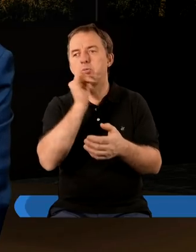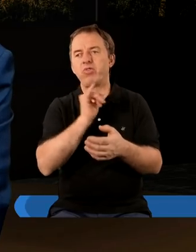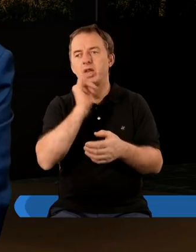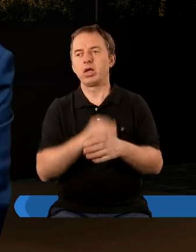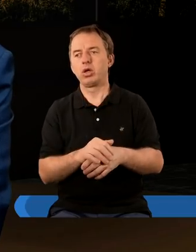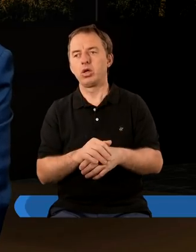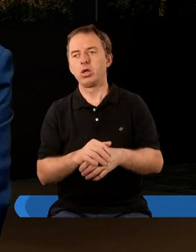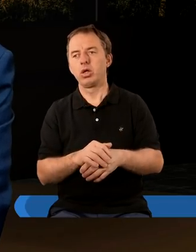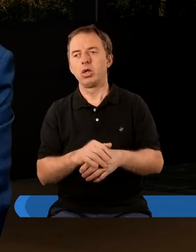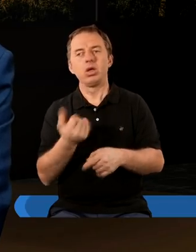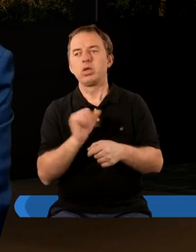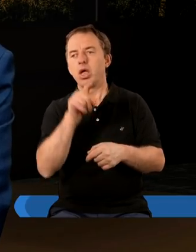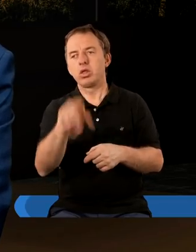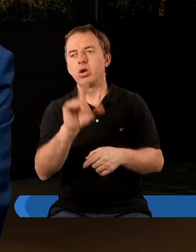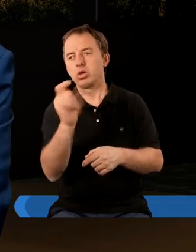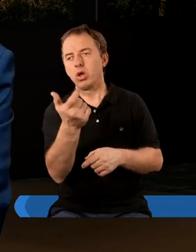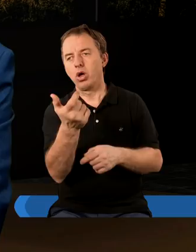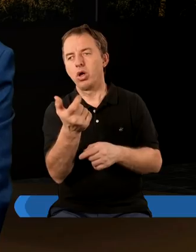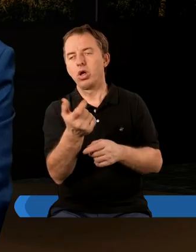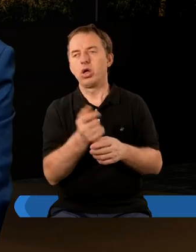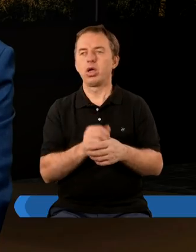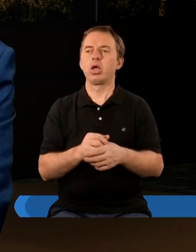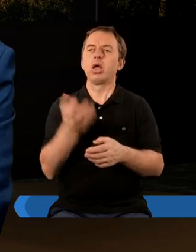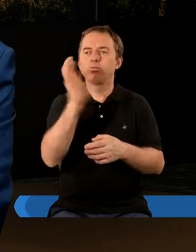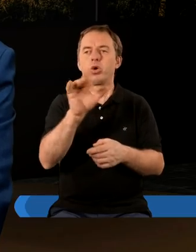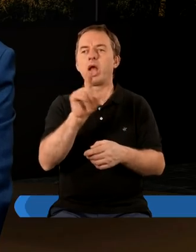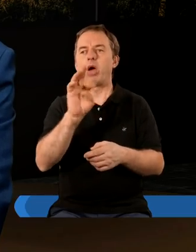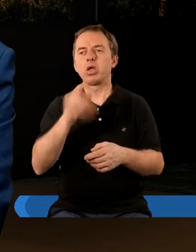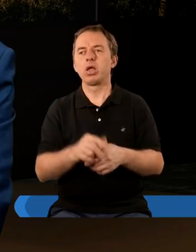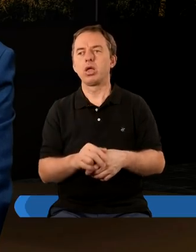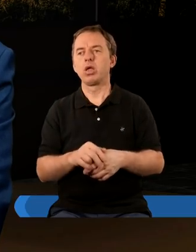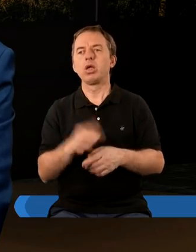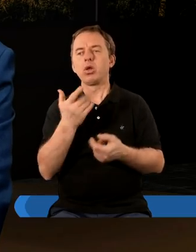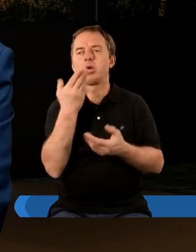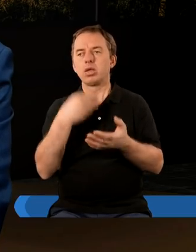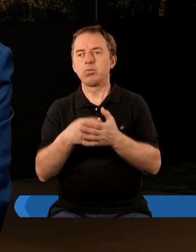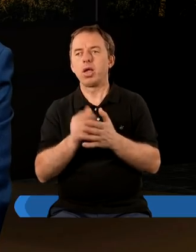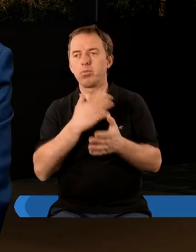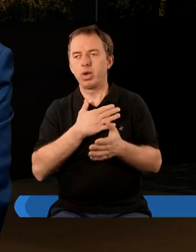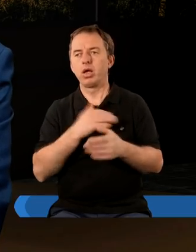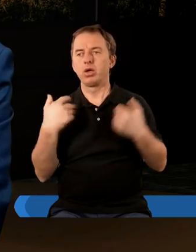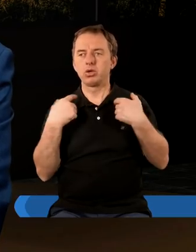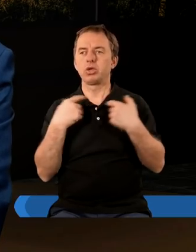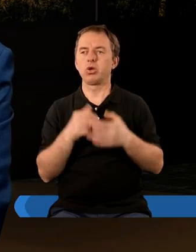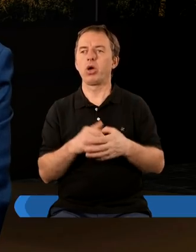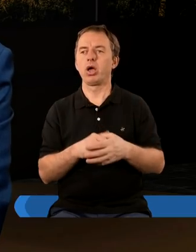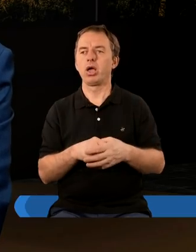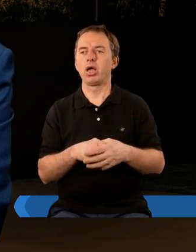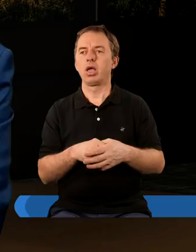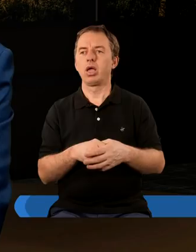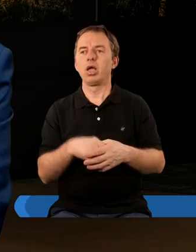wypróbowanego czyli nie to co zbór leodycejski cenił najbardziej czyli jakieś